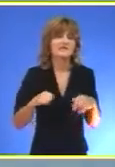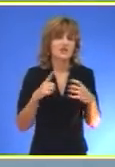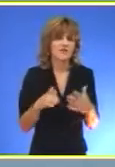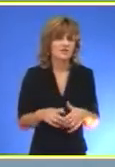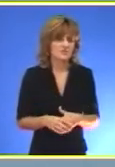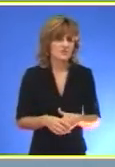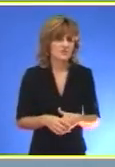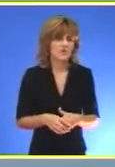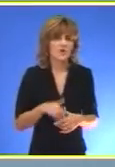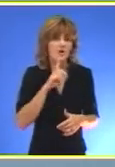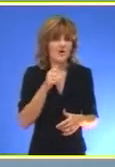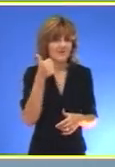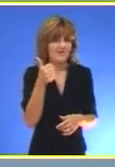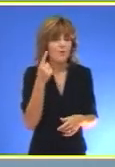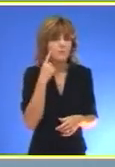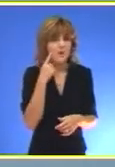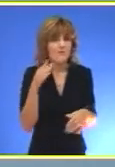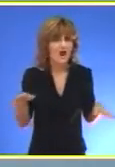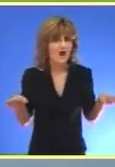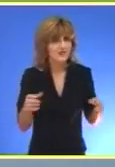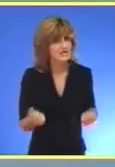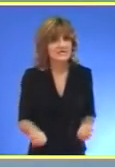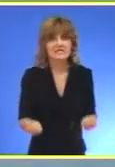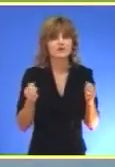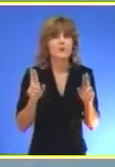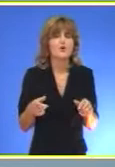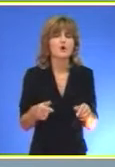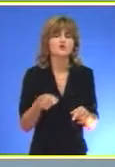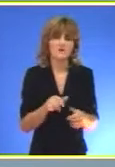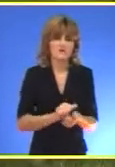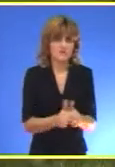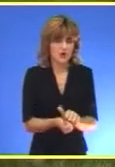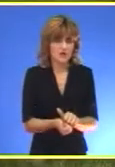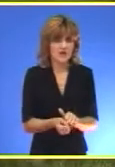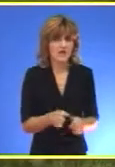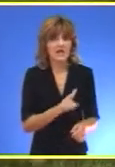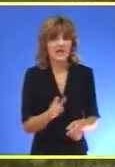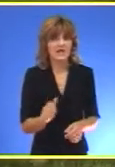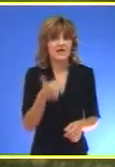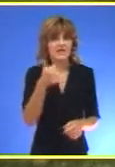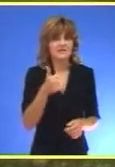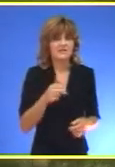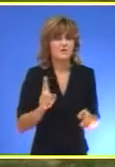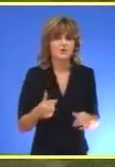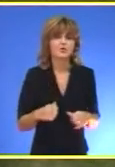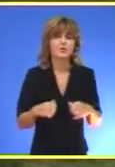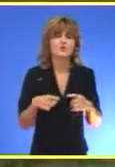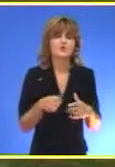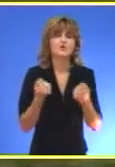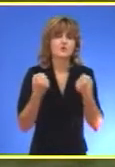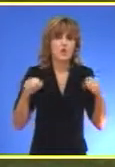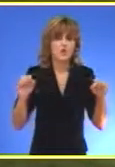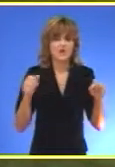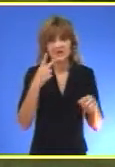Ko jednom proba da leti zmajem, teško može da odoli ovom sportu Jer na jedinstven način možete uživati u slobodi